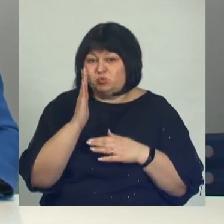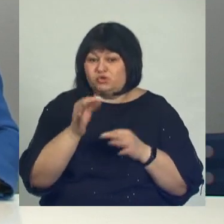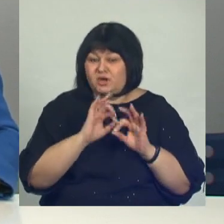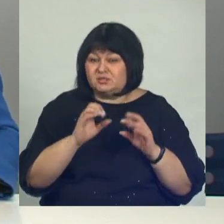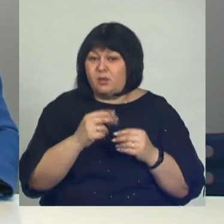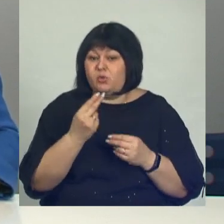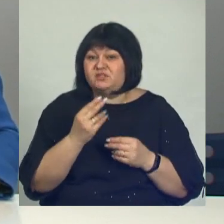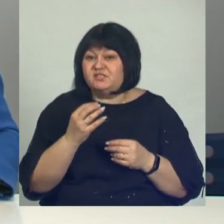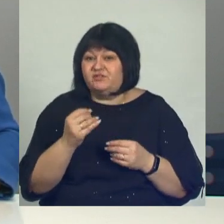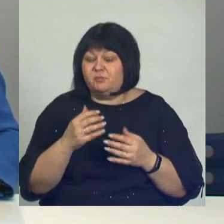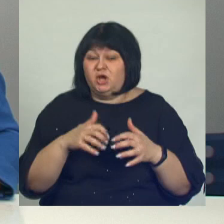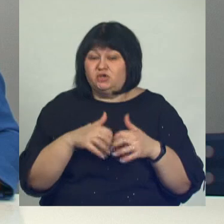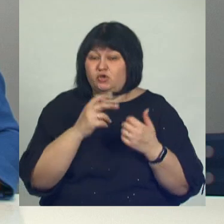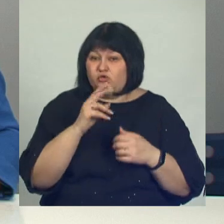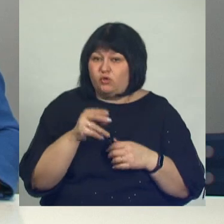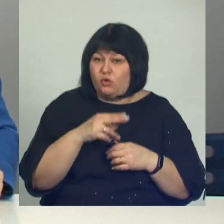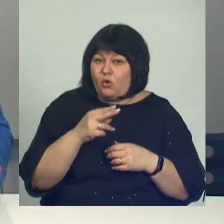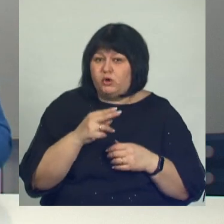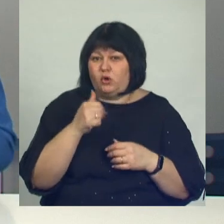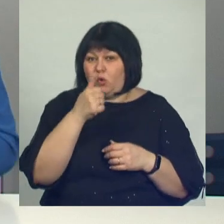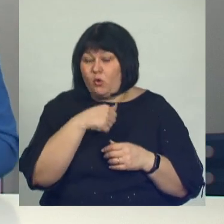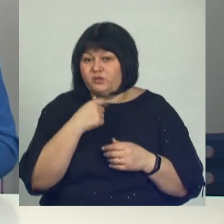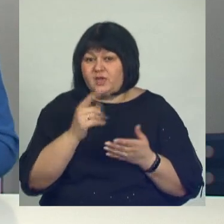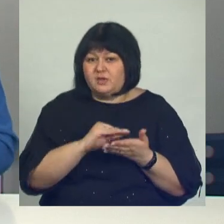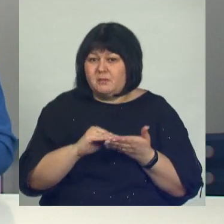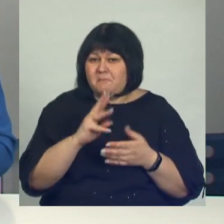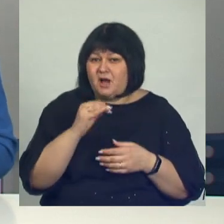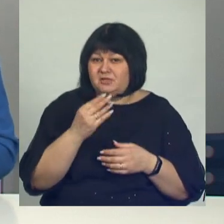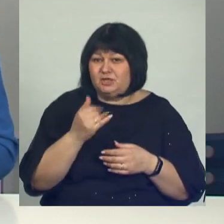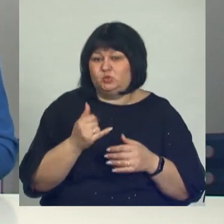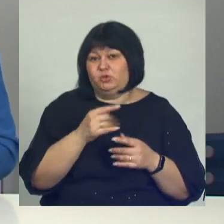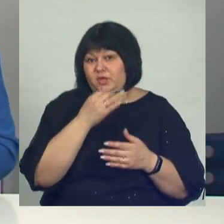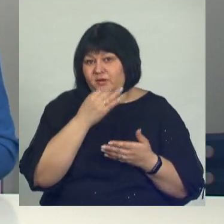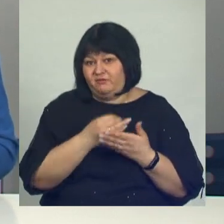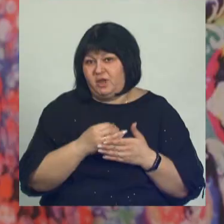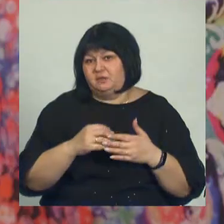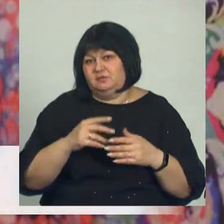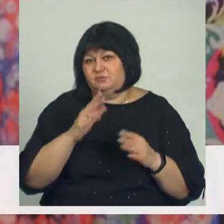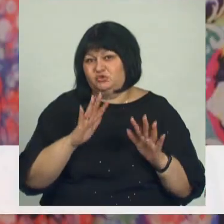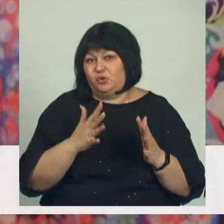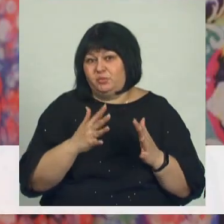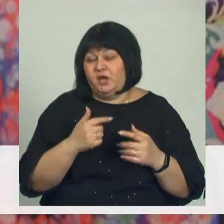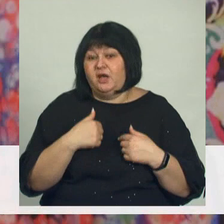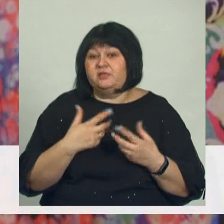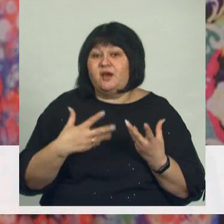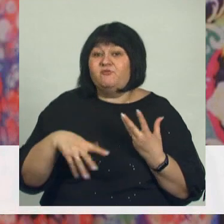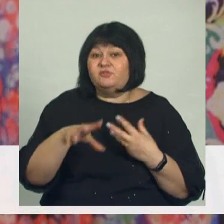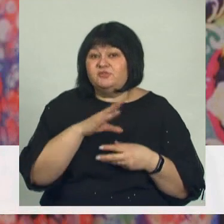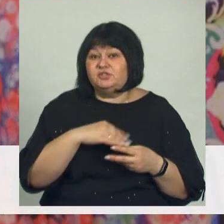Рассчитывают код года, выводят матрицу и на основе этого предугадывают события. Нам всем нужно